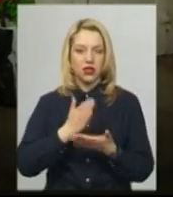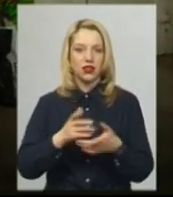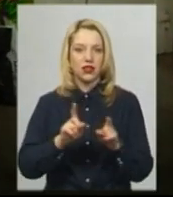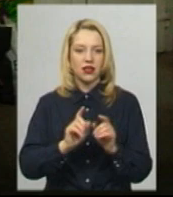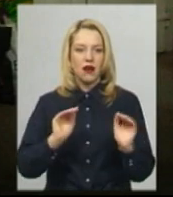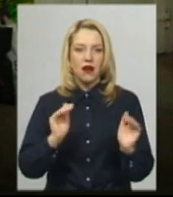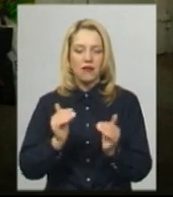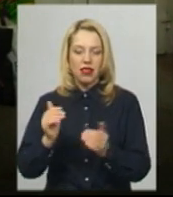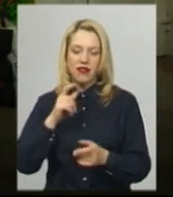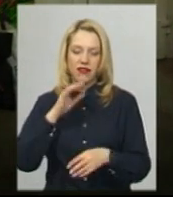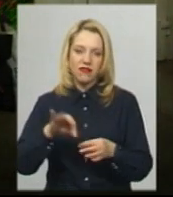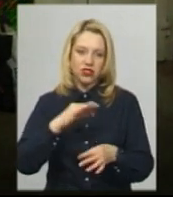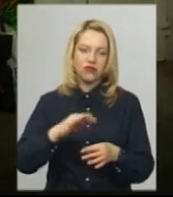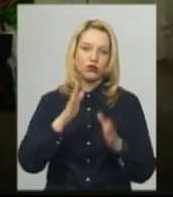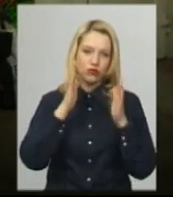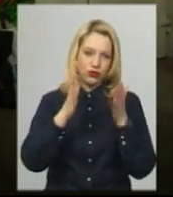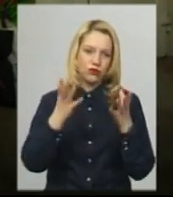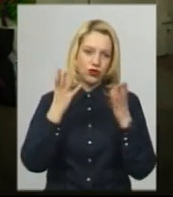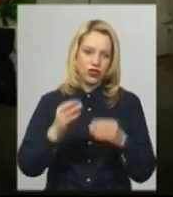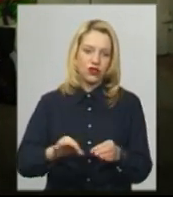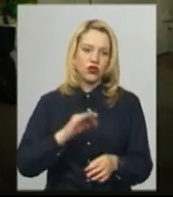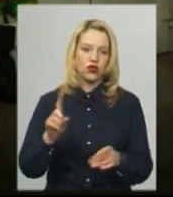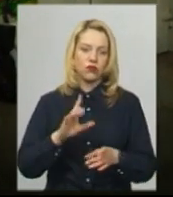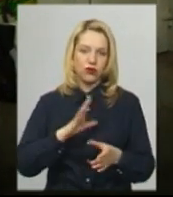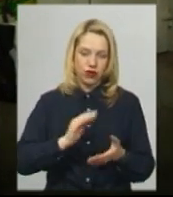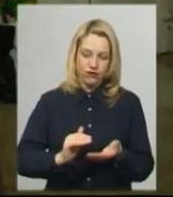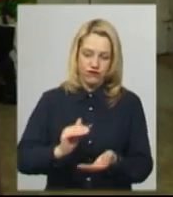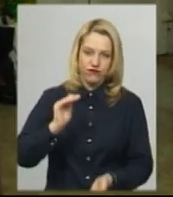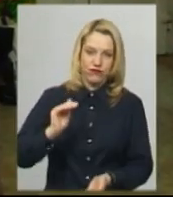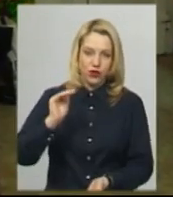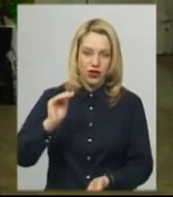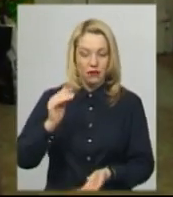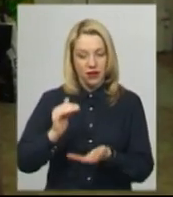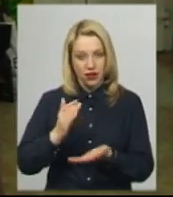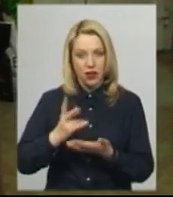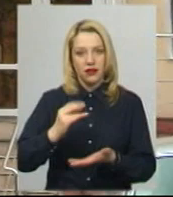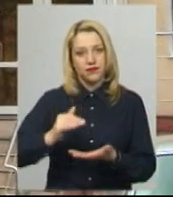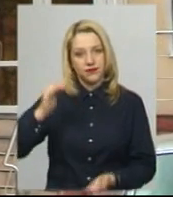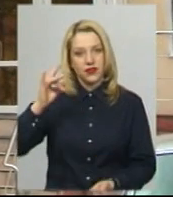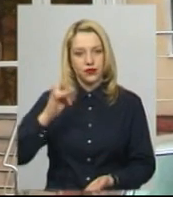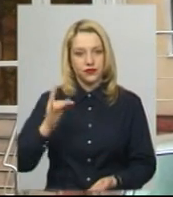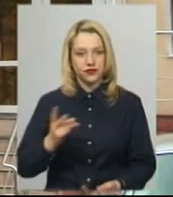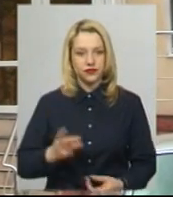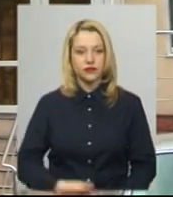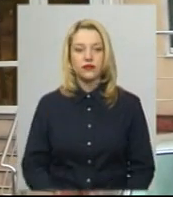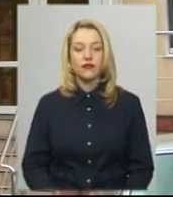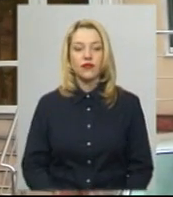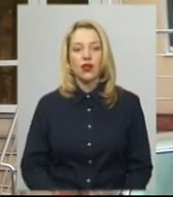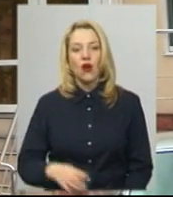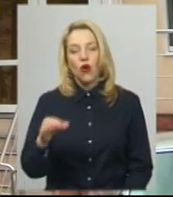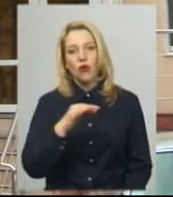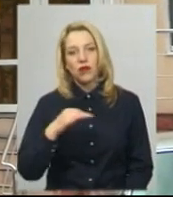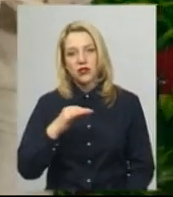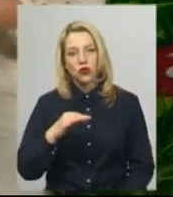вишиванки, ну і ще будемо вишивати, щоб була здоровенька і буде все добре». У Хмельницькому обласному